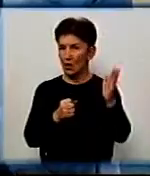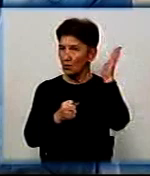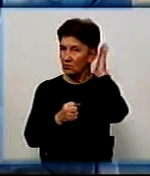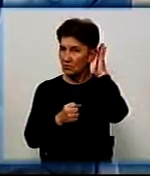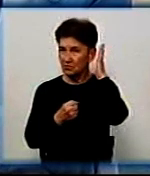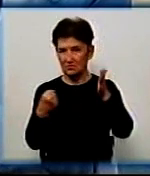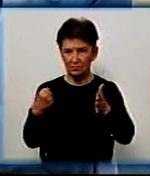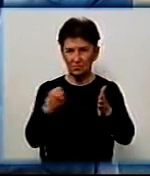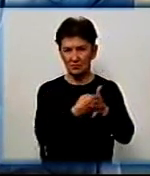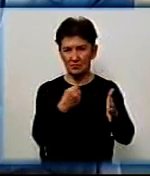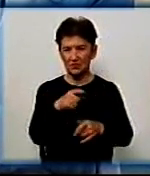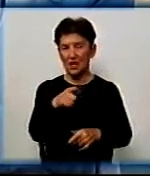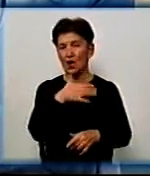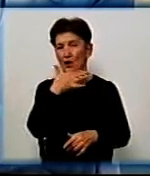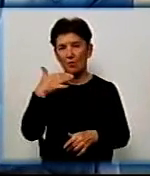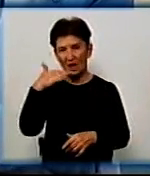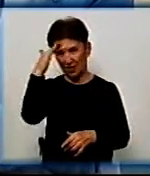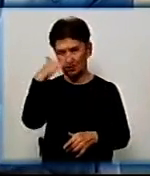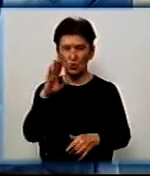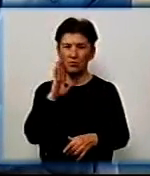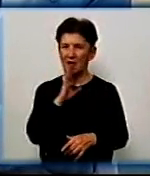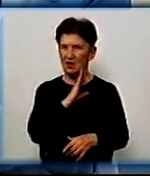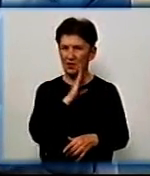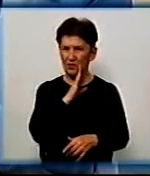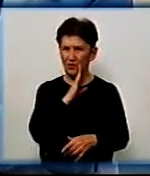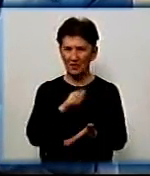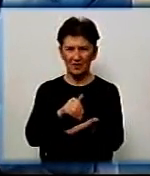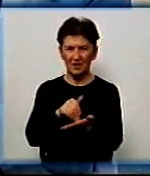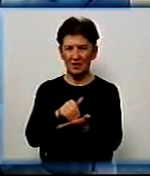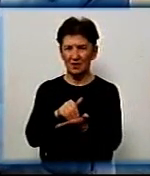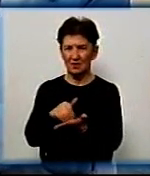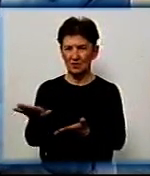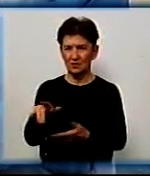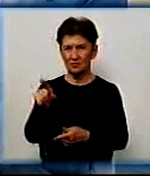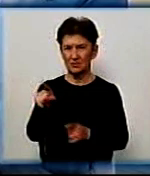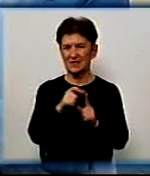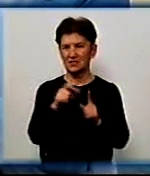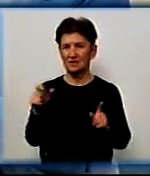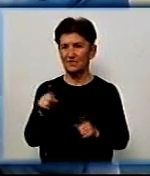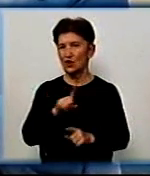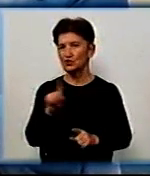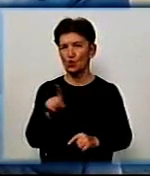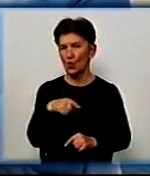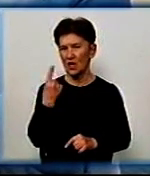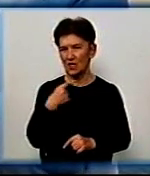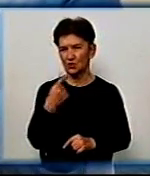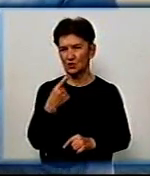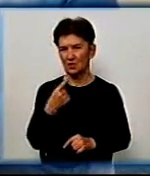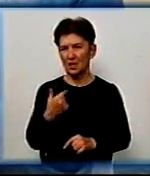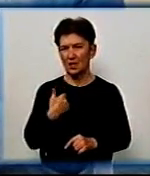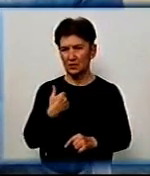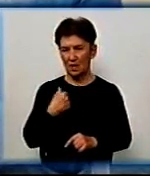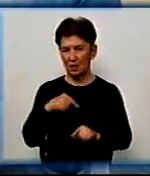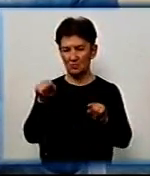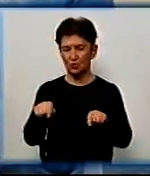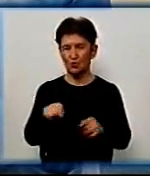Багато батьків відмовились від того, від цих свідчень, тому що кажуть, нам далі